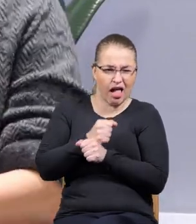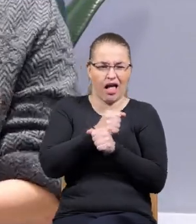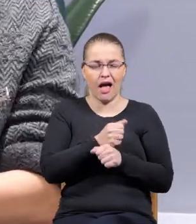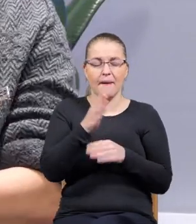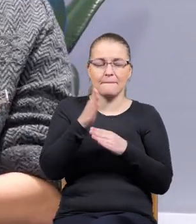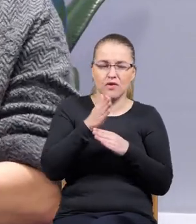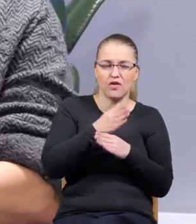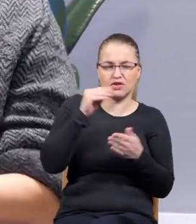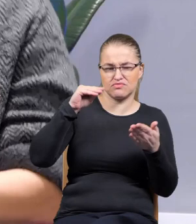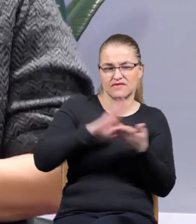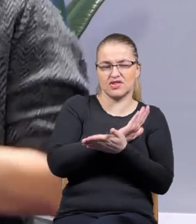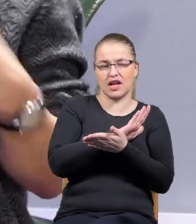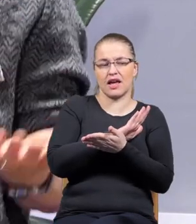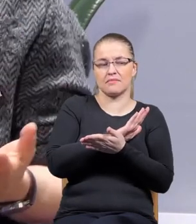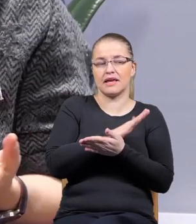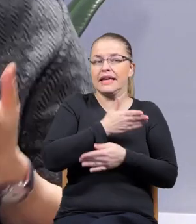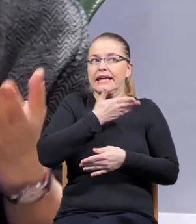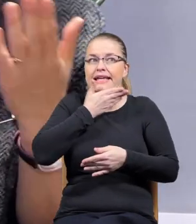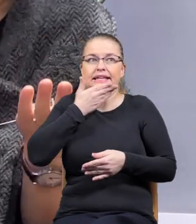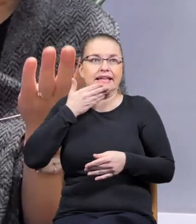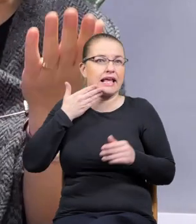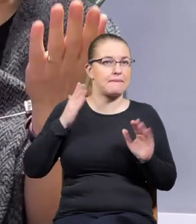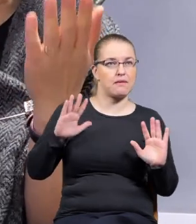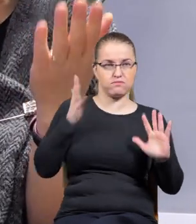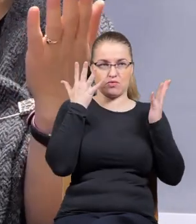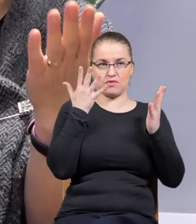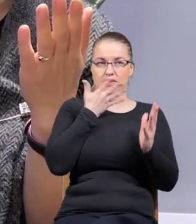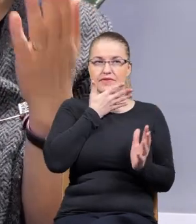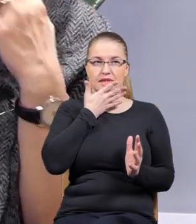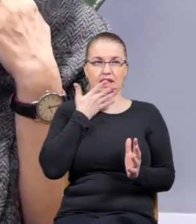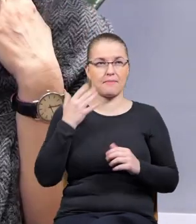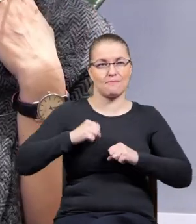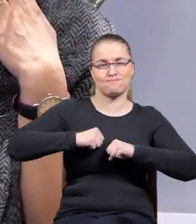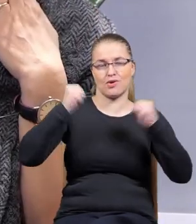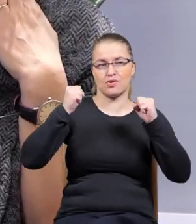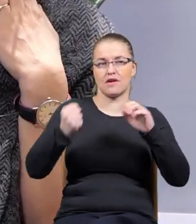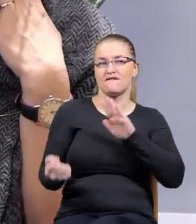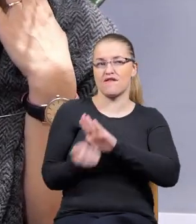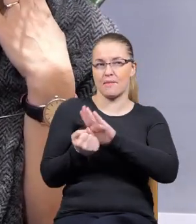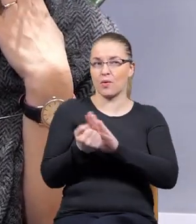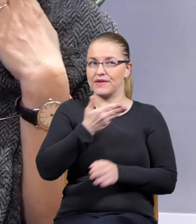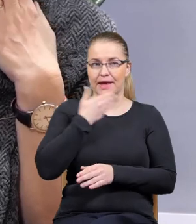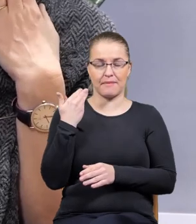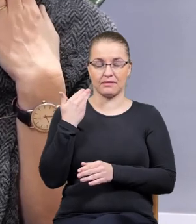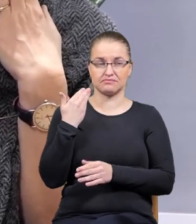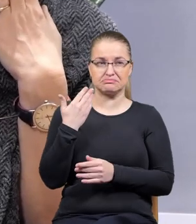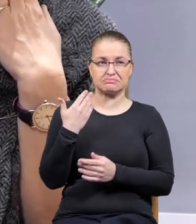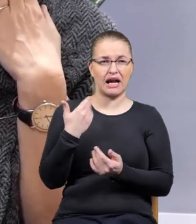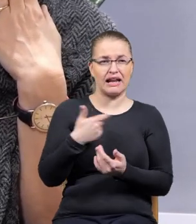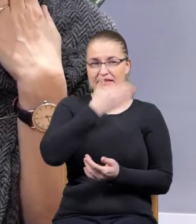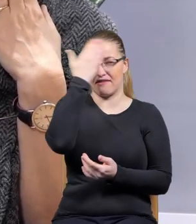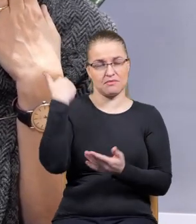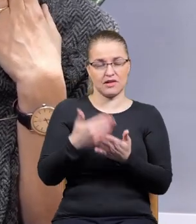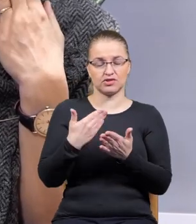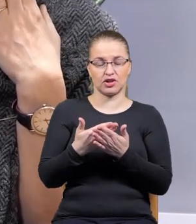przyzwyczajamy do tego skrępowania i nie pojawia się ta energia, ta eksplozja, wybuchu. Ale naprawdę nie wiem, dlaczego się tak